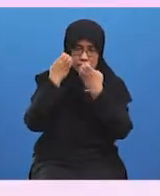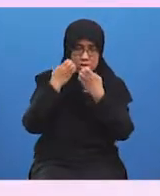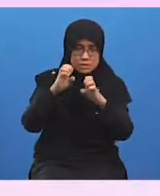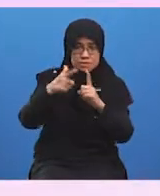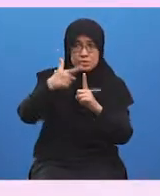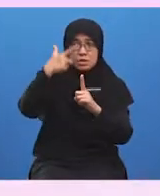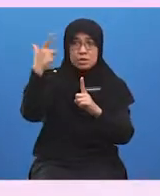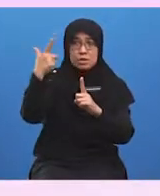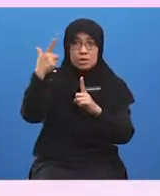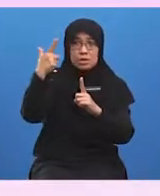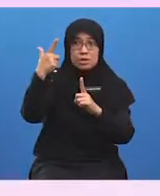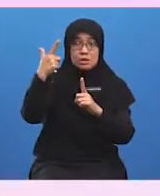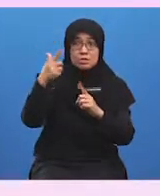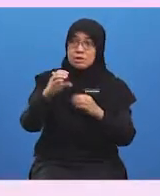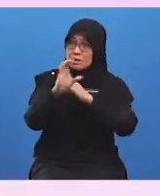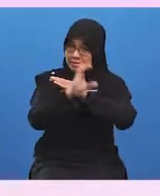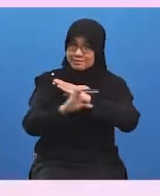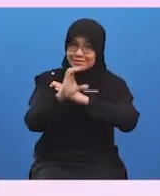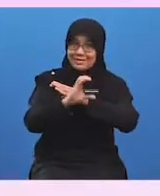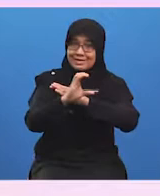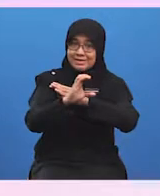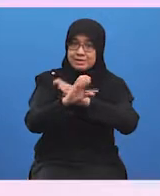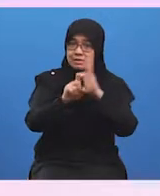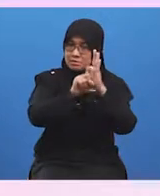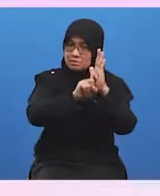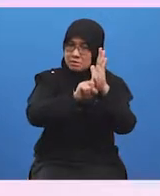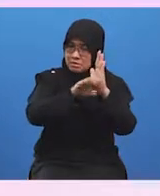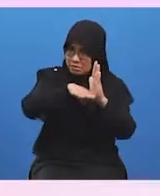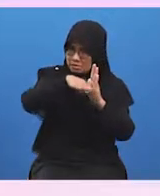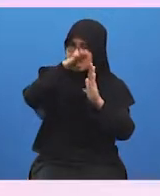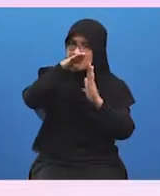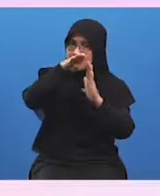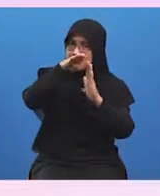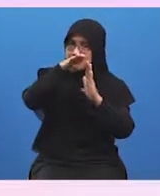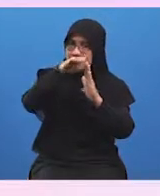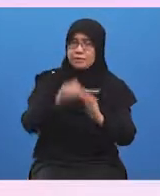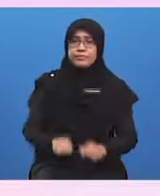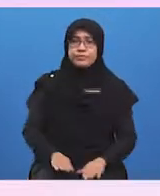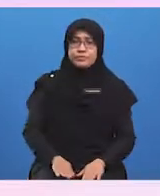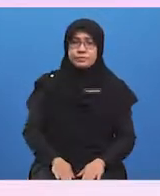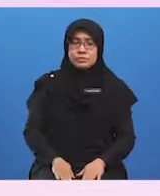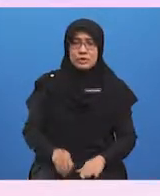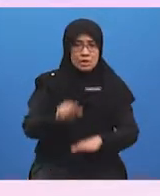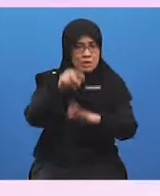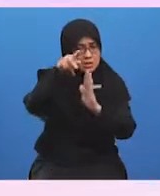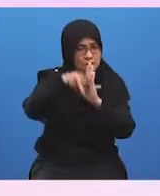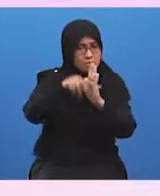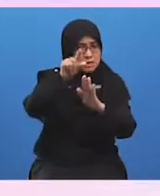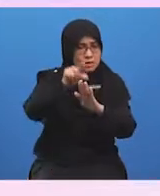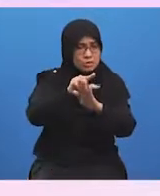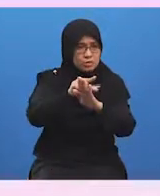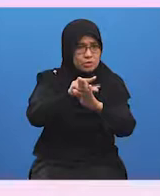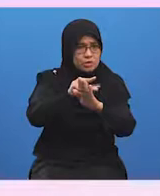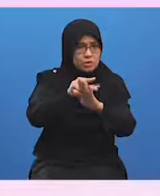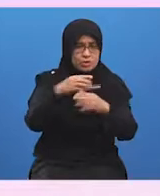harga yang kompetitif. Hal ini telah menarik pengguna untuk membeli